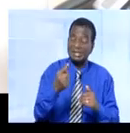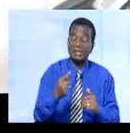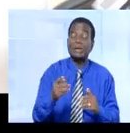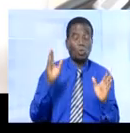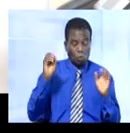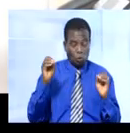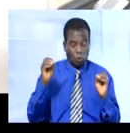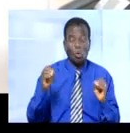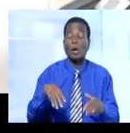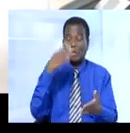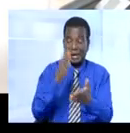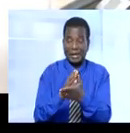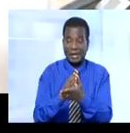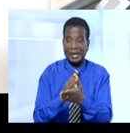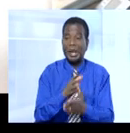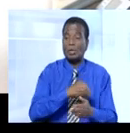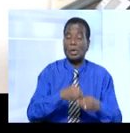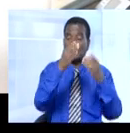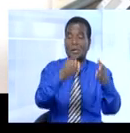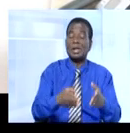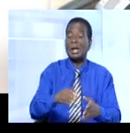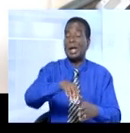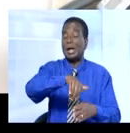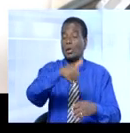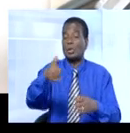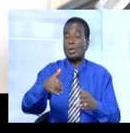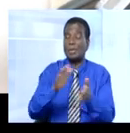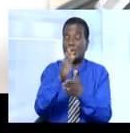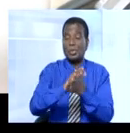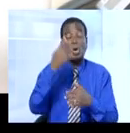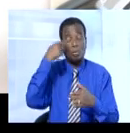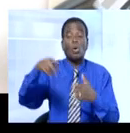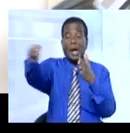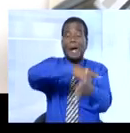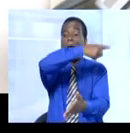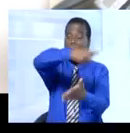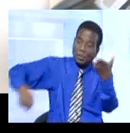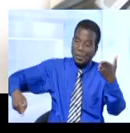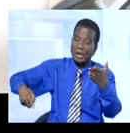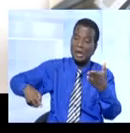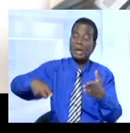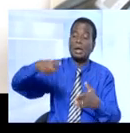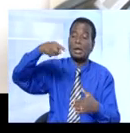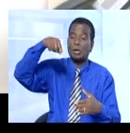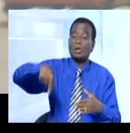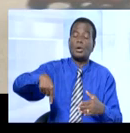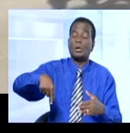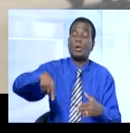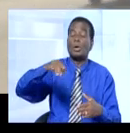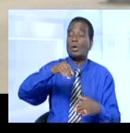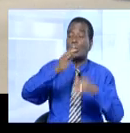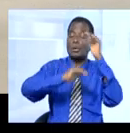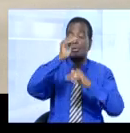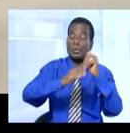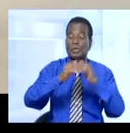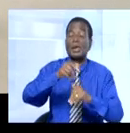et au vu de ces documents le ministère de tutelle de la construction a annulé l'avis